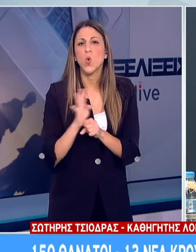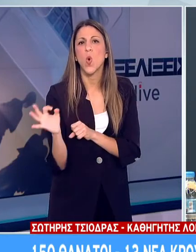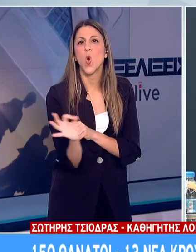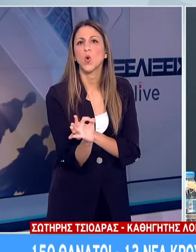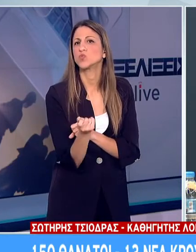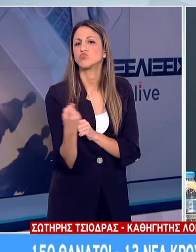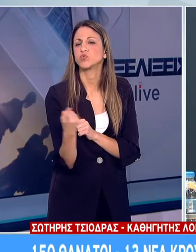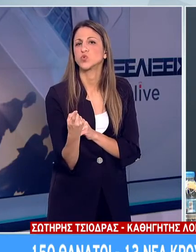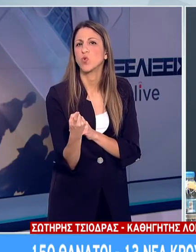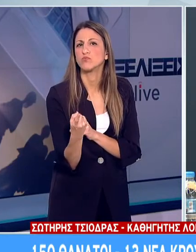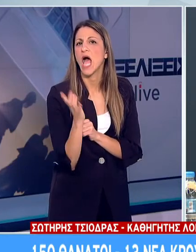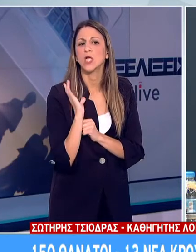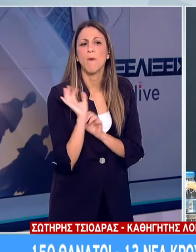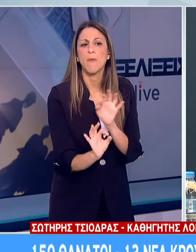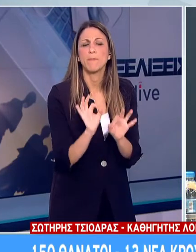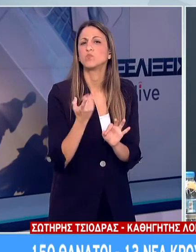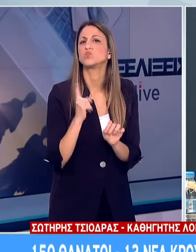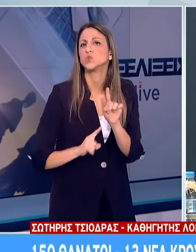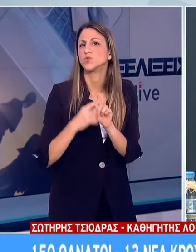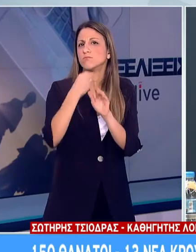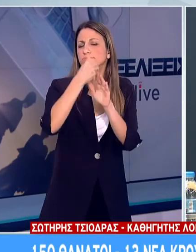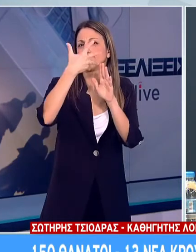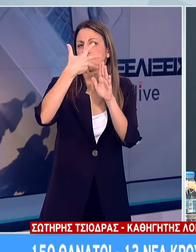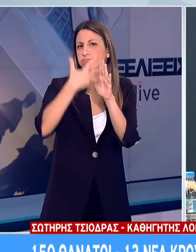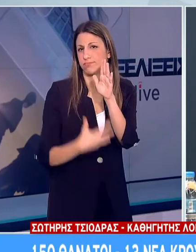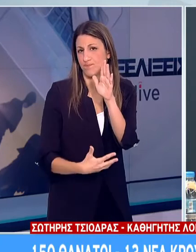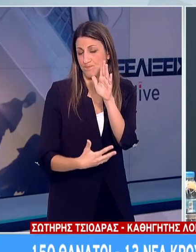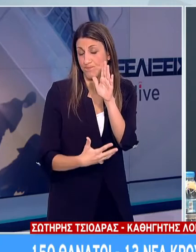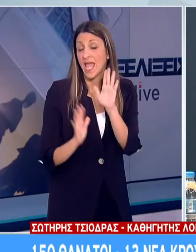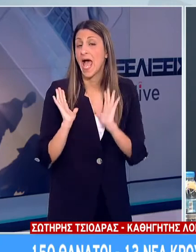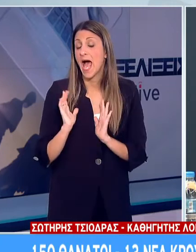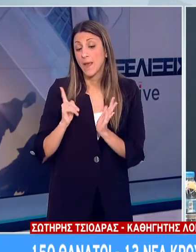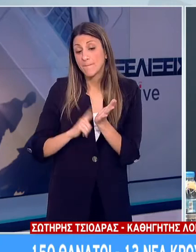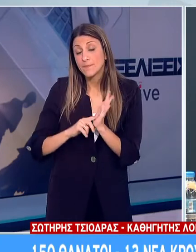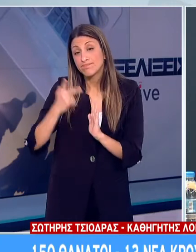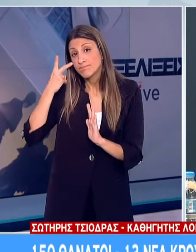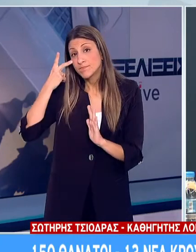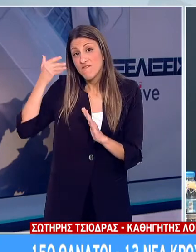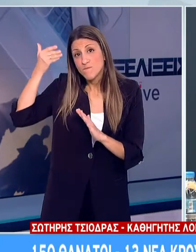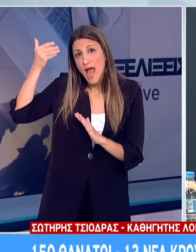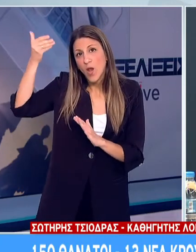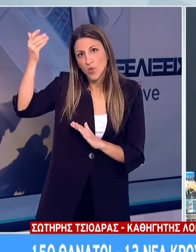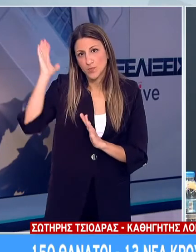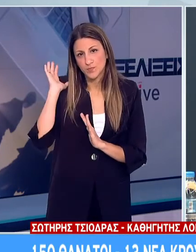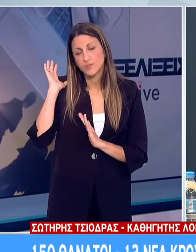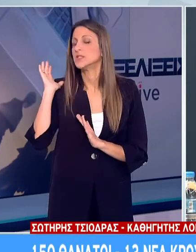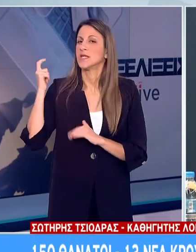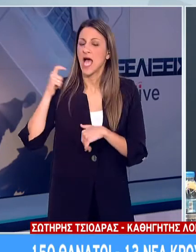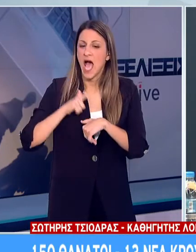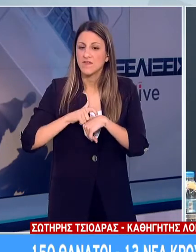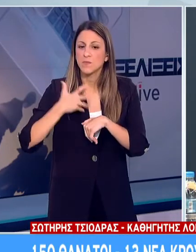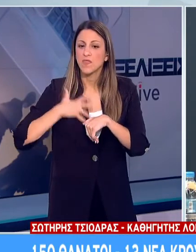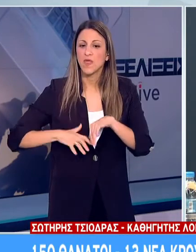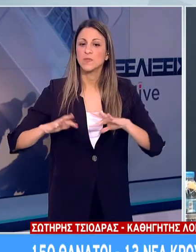και να παρακολουθούμε τις επιστημονικές εξελίξεις. Μια τέτοια αισιόδοξη εξέλιξη στην πάλη έναντι του ιού και στη δημιουργία